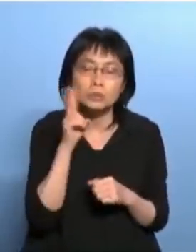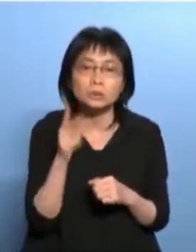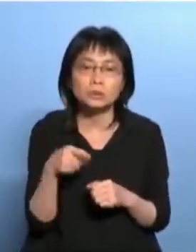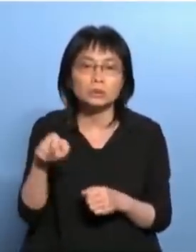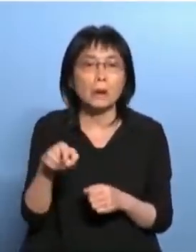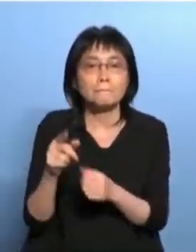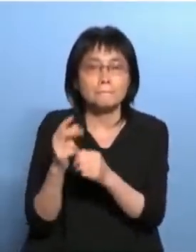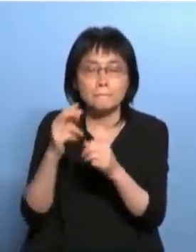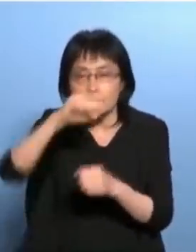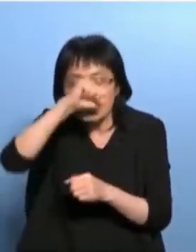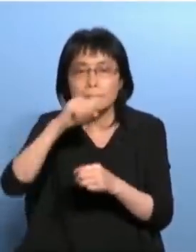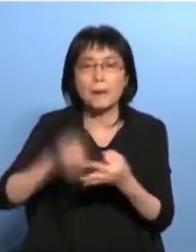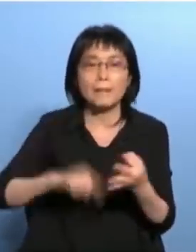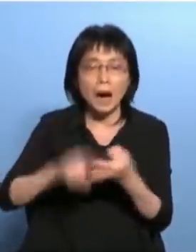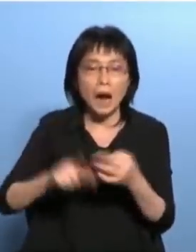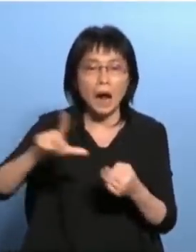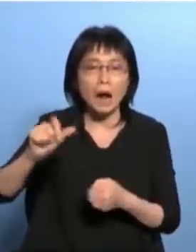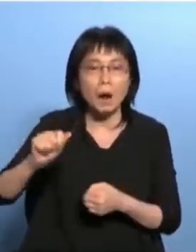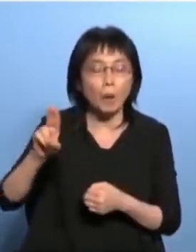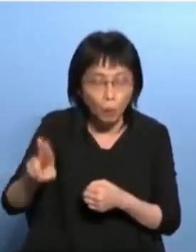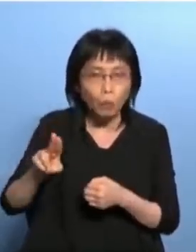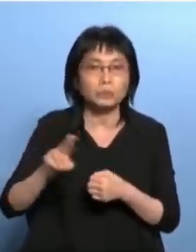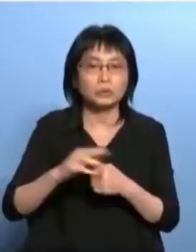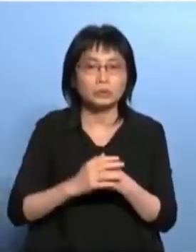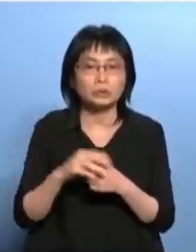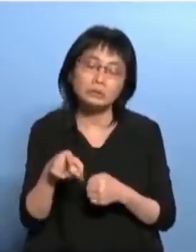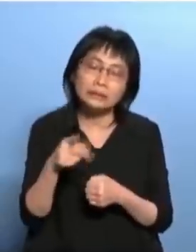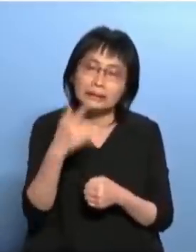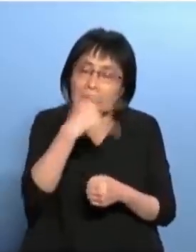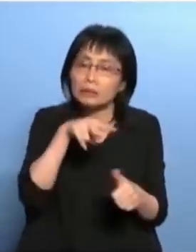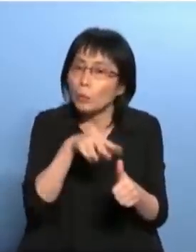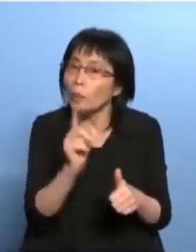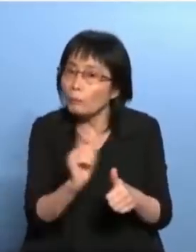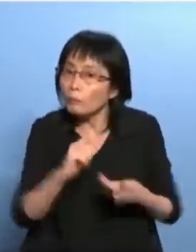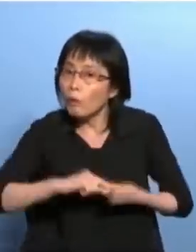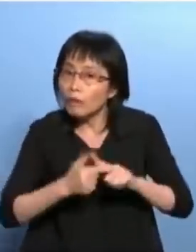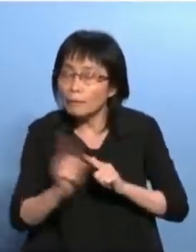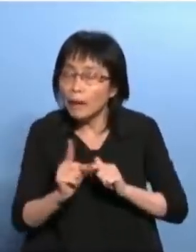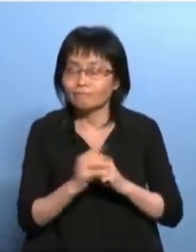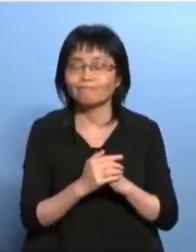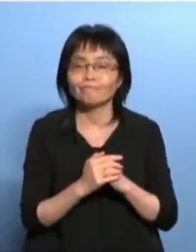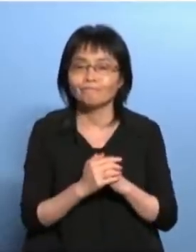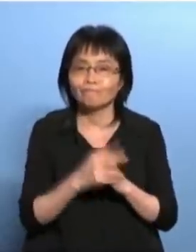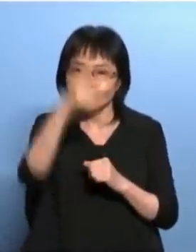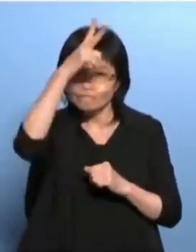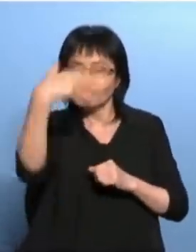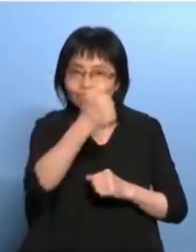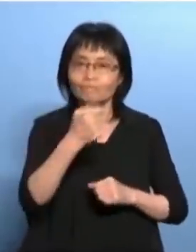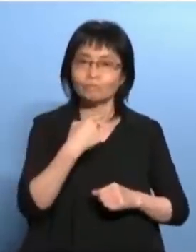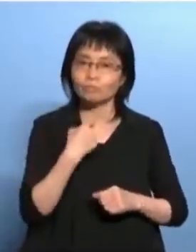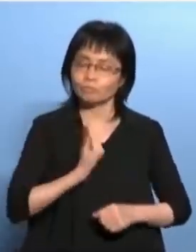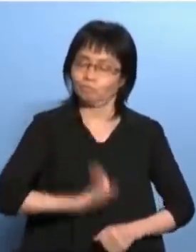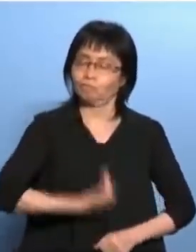佳他讲我引述他怎么讲新管治元模式官员要忠诚勇气